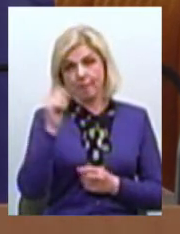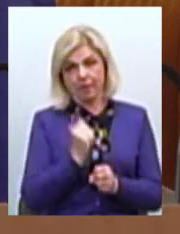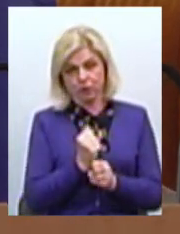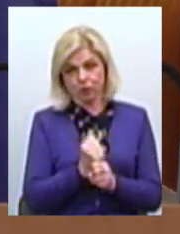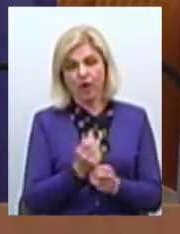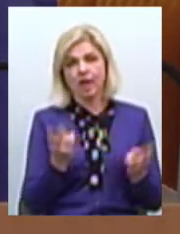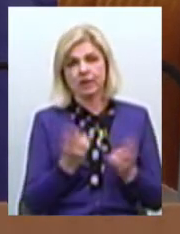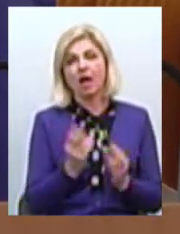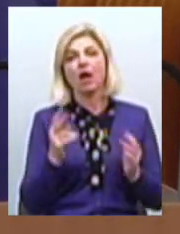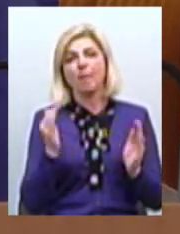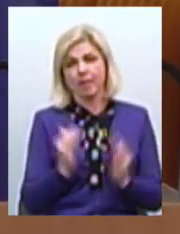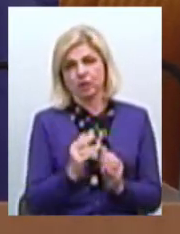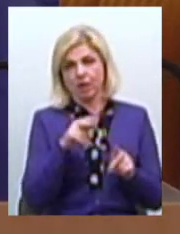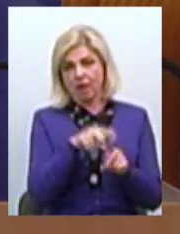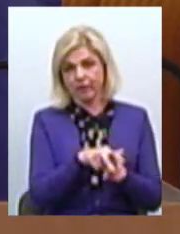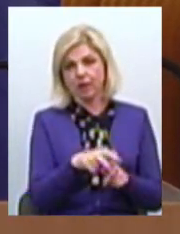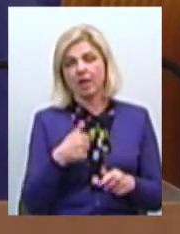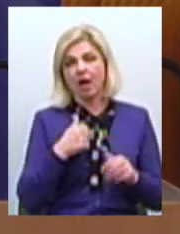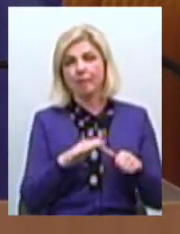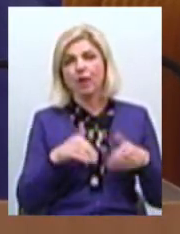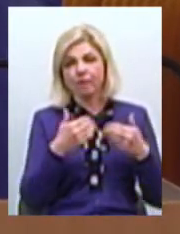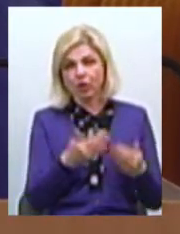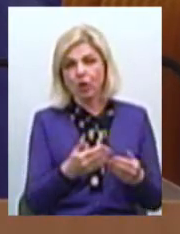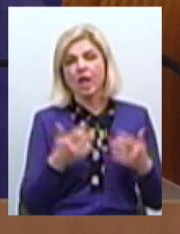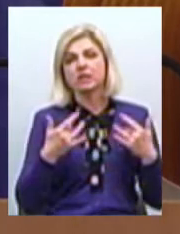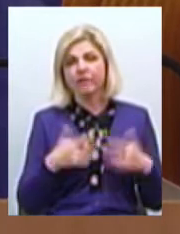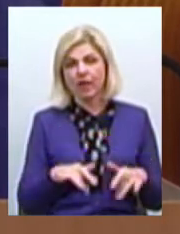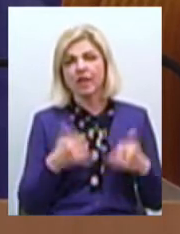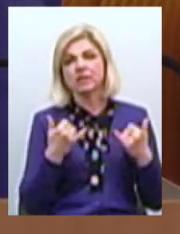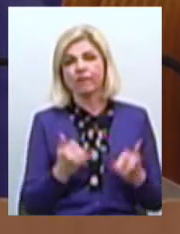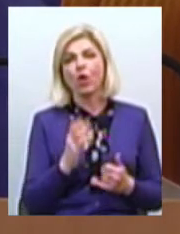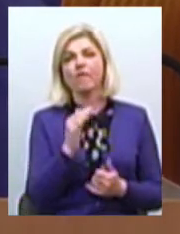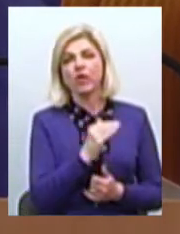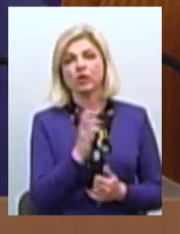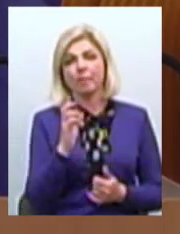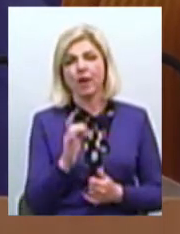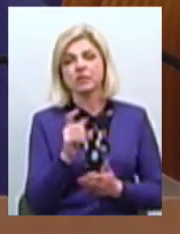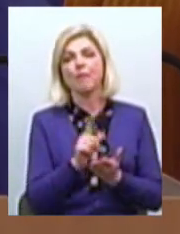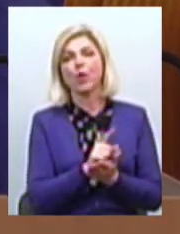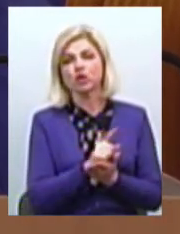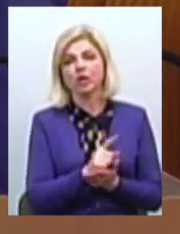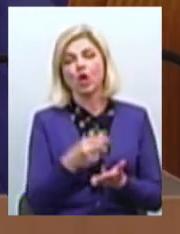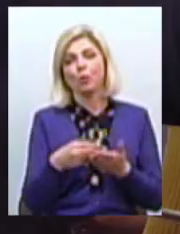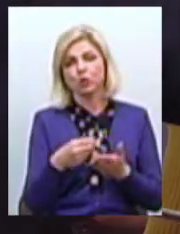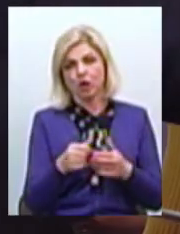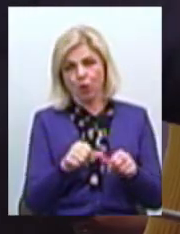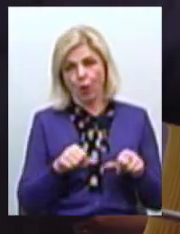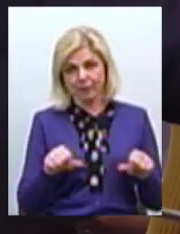потрібно знизити навантаження Тому я пропоную наступне – звільнити сьогодні Федора Барну з посади голови бюджетної комісії